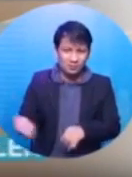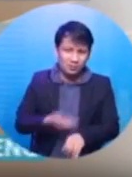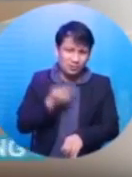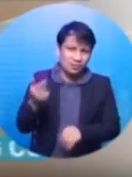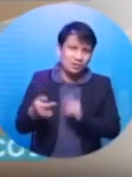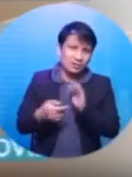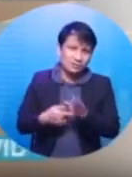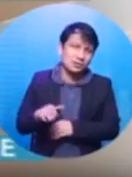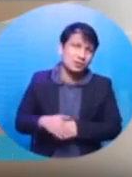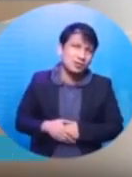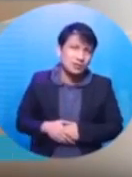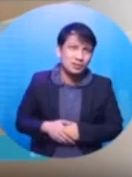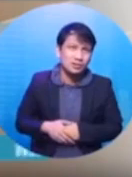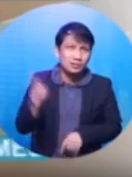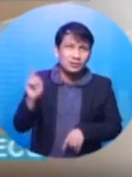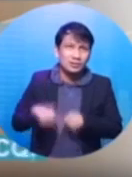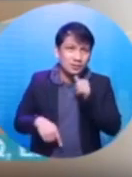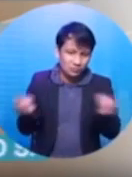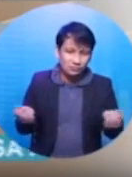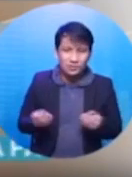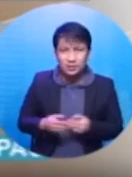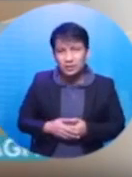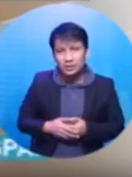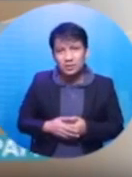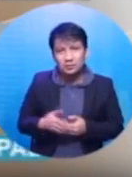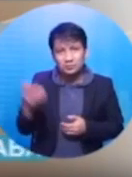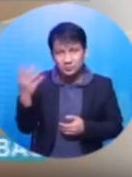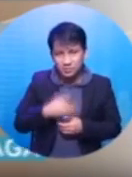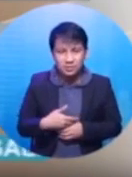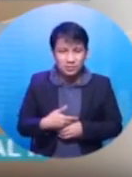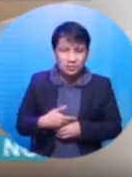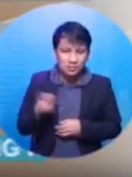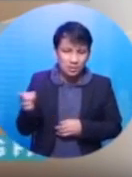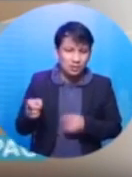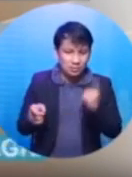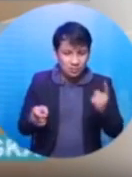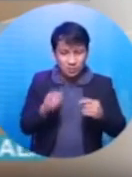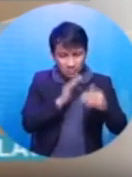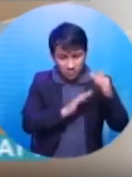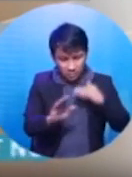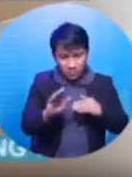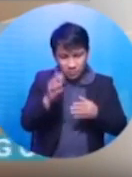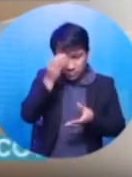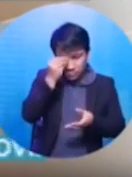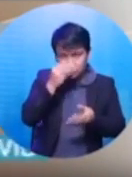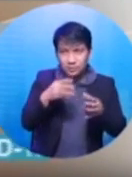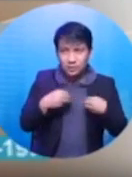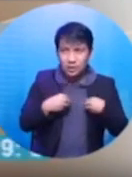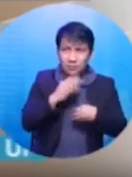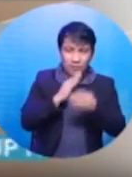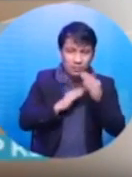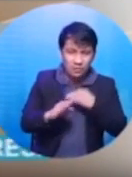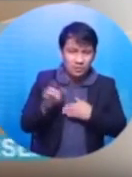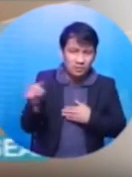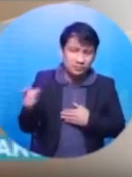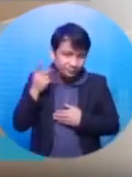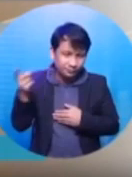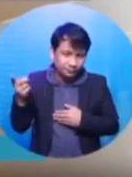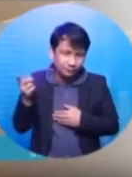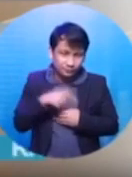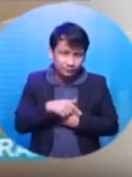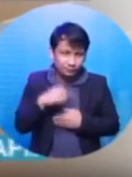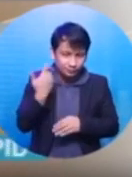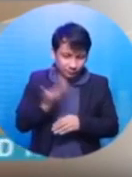tayo rito hanggang alas dos. Hindi natin ma-reserva to. Maganda siguro magpakumbaba munang isa sa inyo. Siguro, kayo po, Miss Karen,